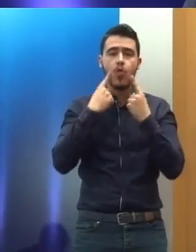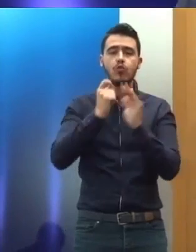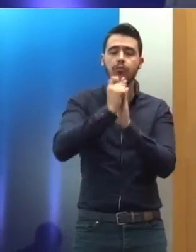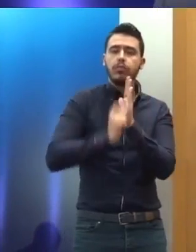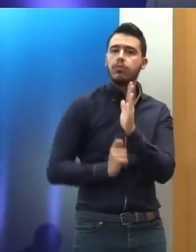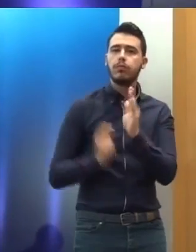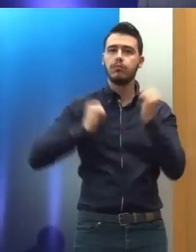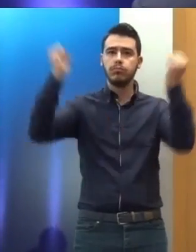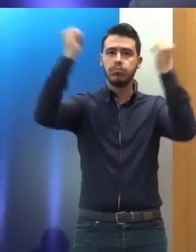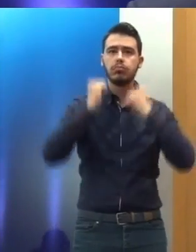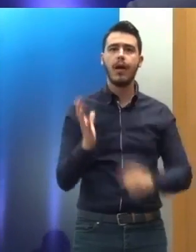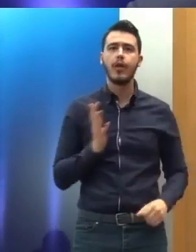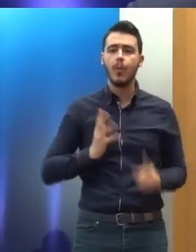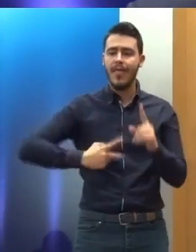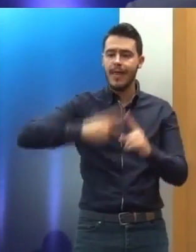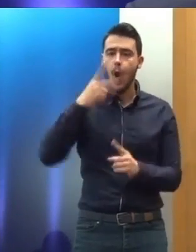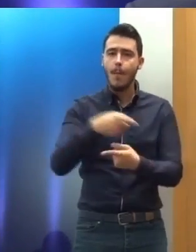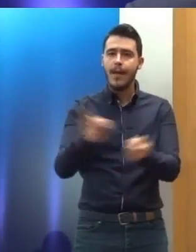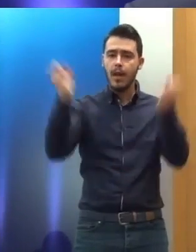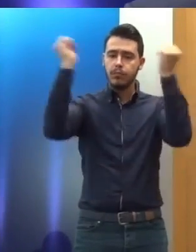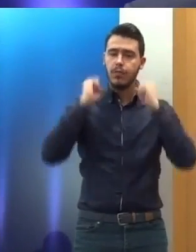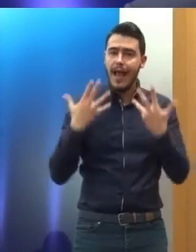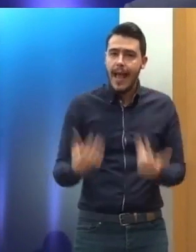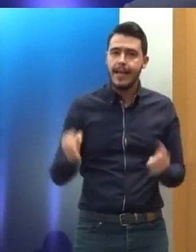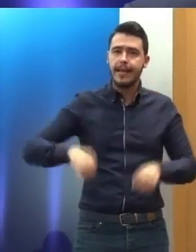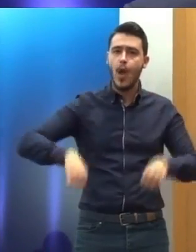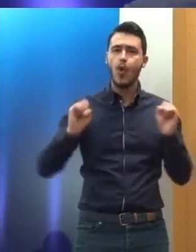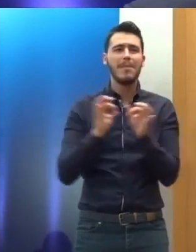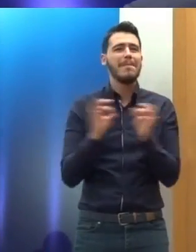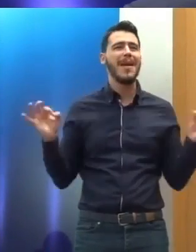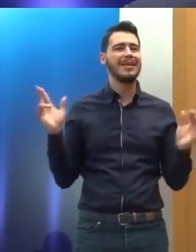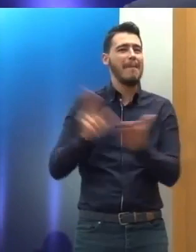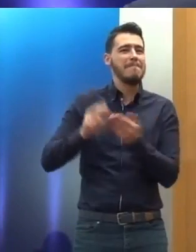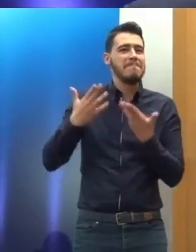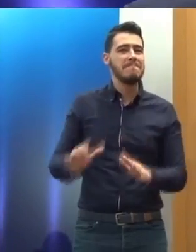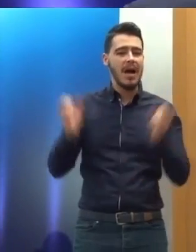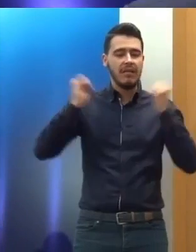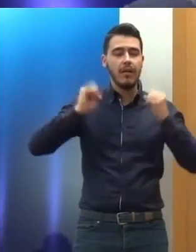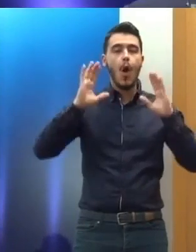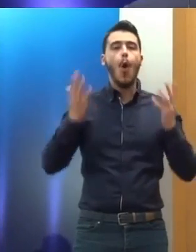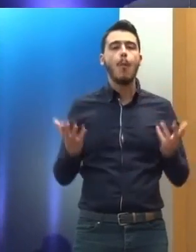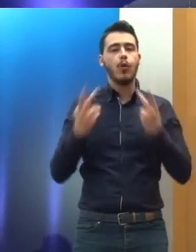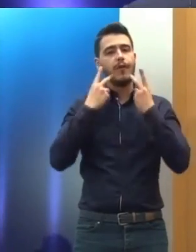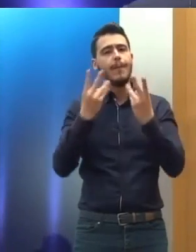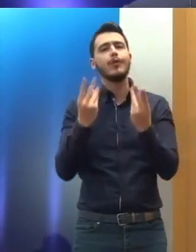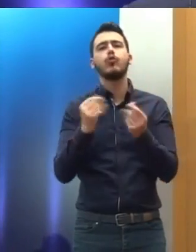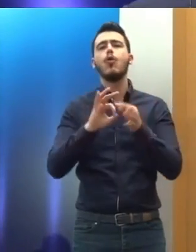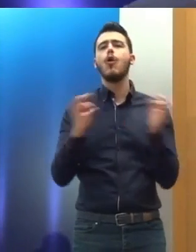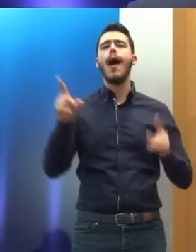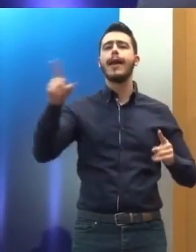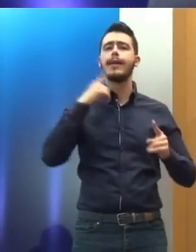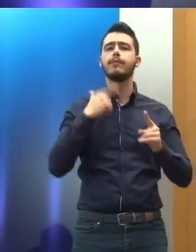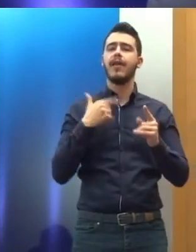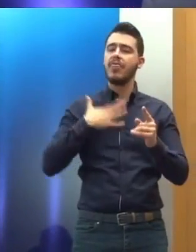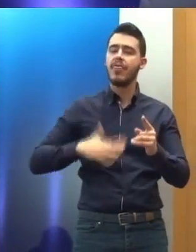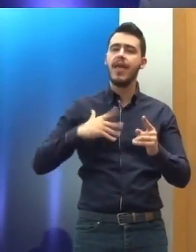δημοσιονομικής προσαρμογής και στήριξης. Βλέπουμε δηλαδή μια προσπάθεια καταμερισμού της ευθύνης του σεβασμού και υποστασίας